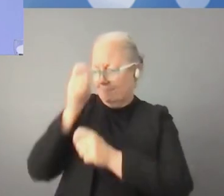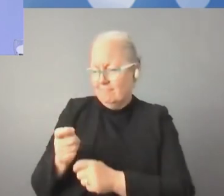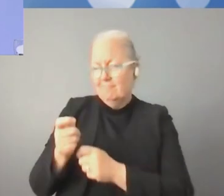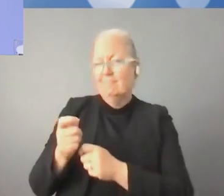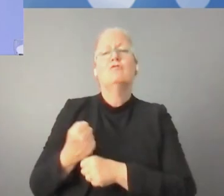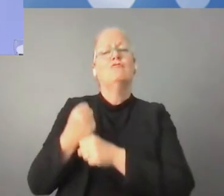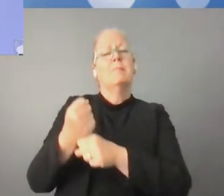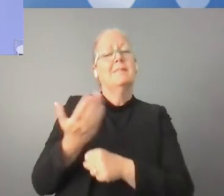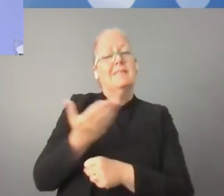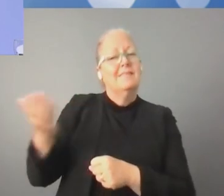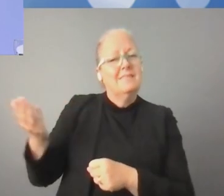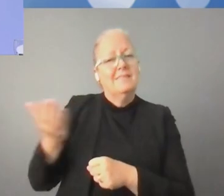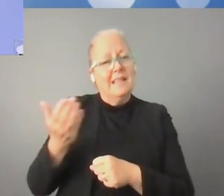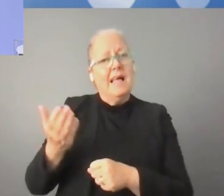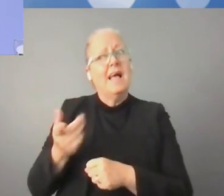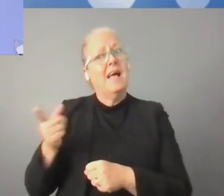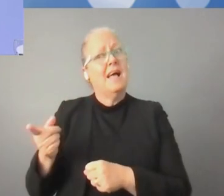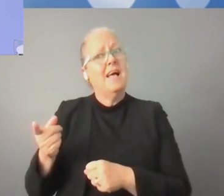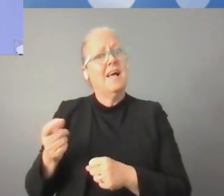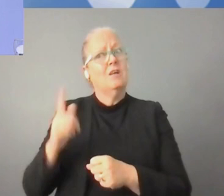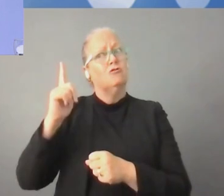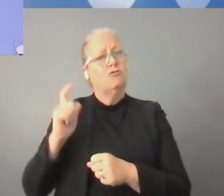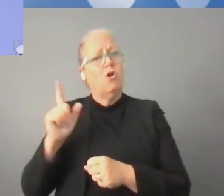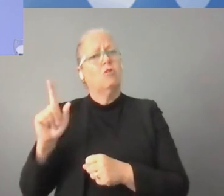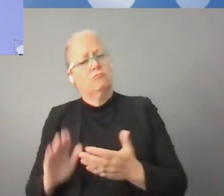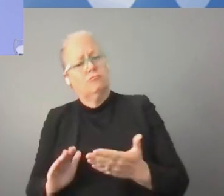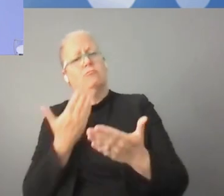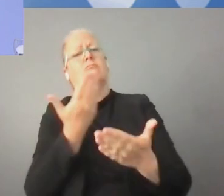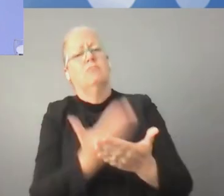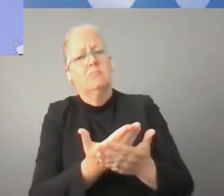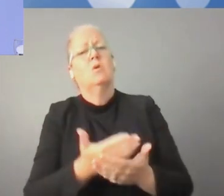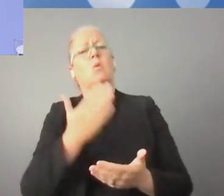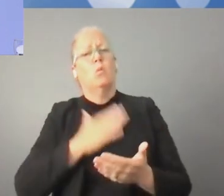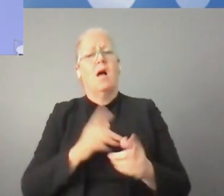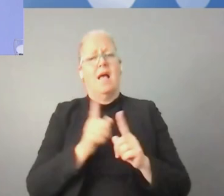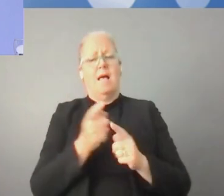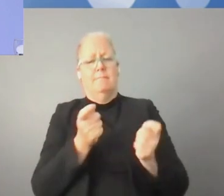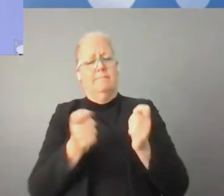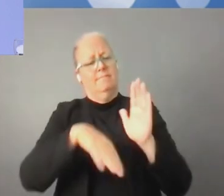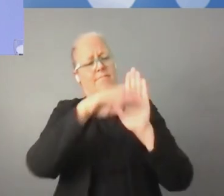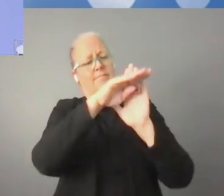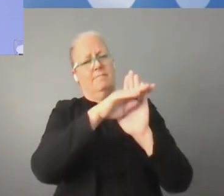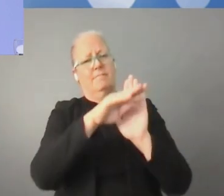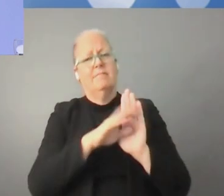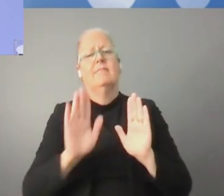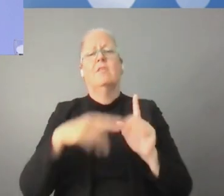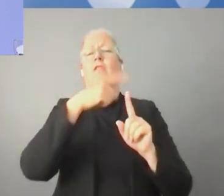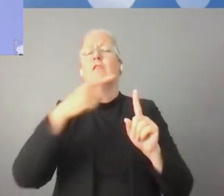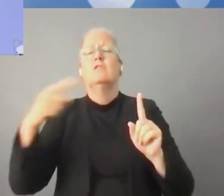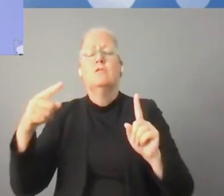قبل تحدثت نائبة رئيس بنك الاستثمار الأوروبي. وهناك